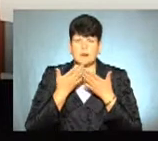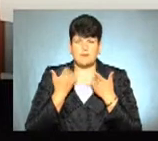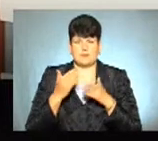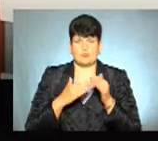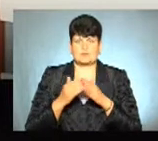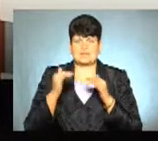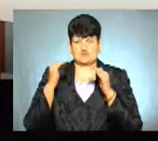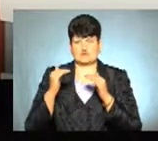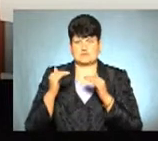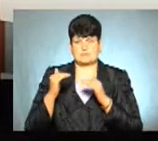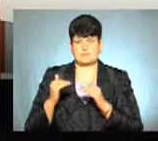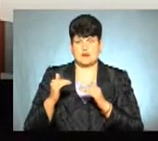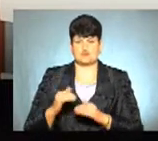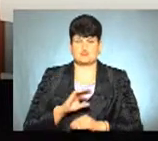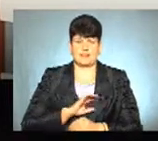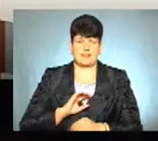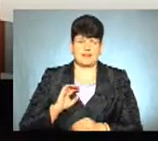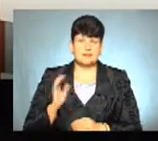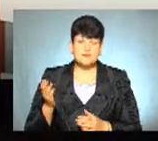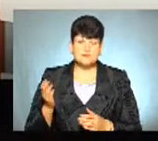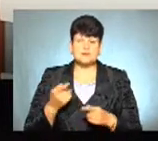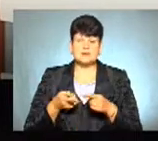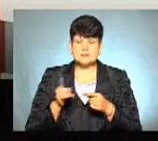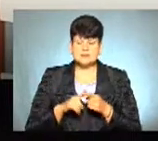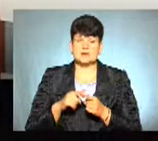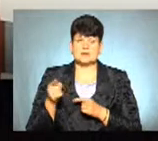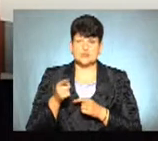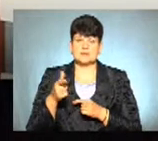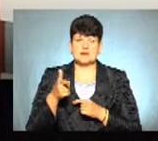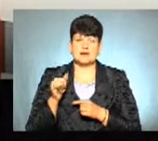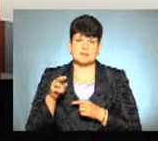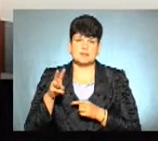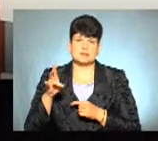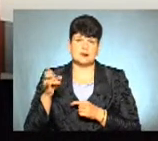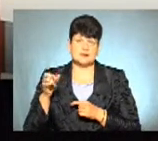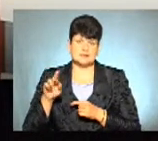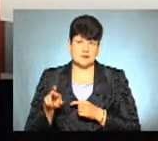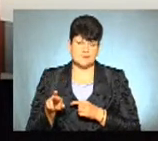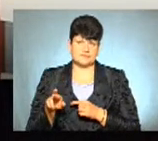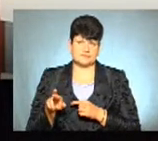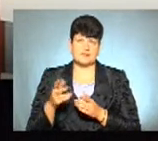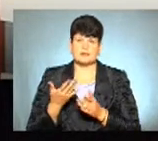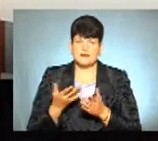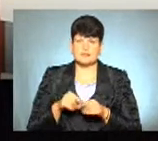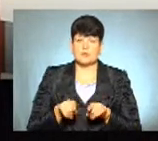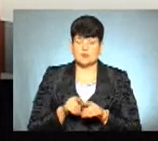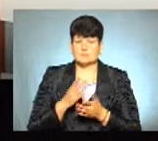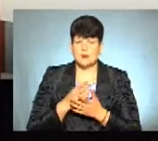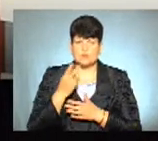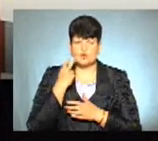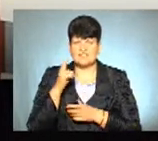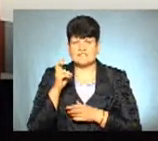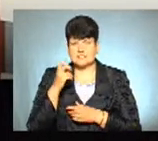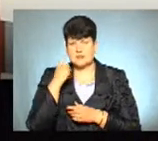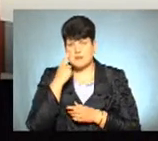спаду з медалей. Це Тернопільська гімназія, де також ми маємо постійно 200